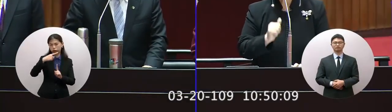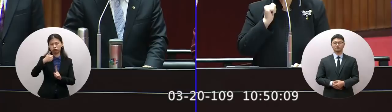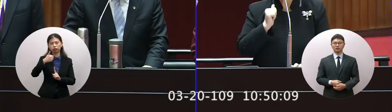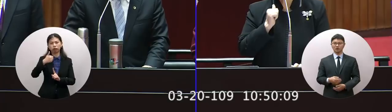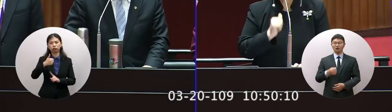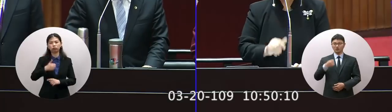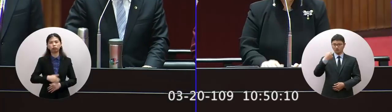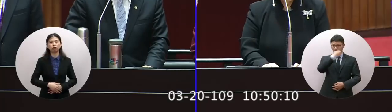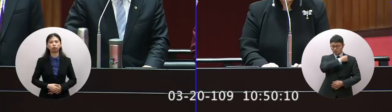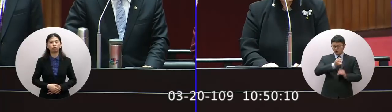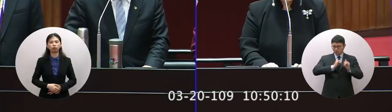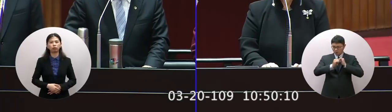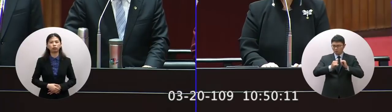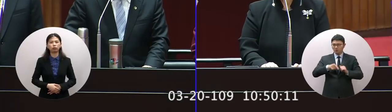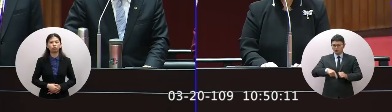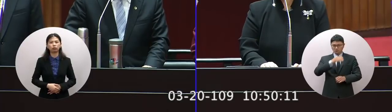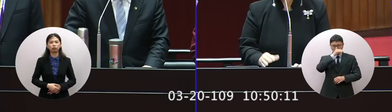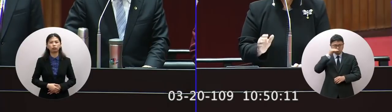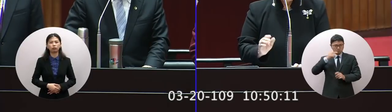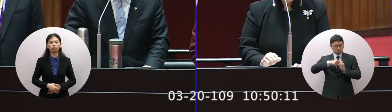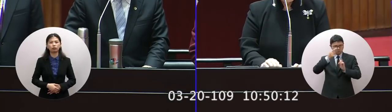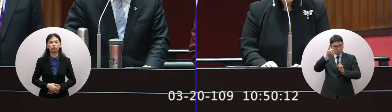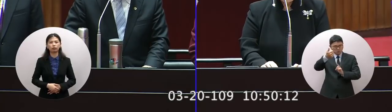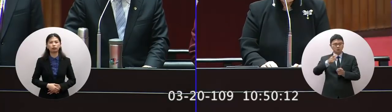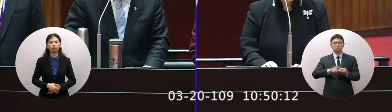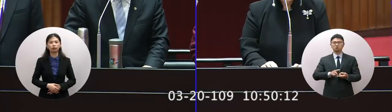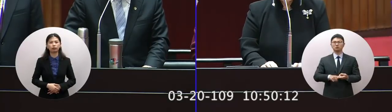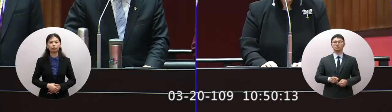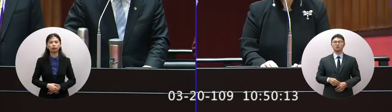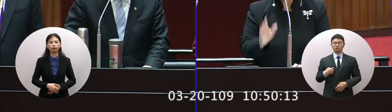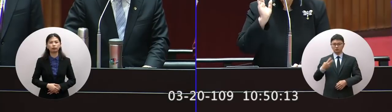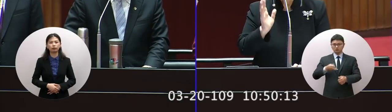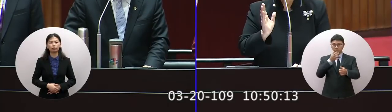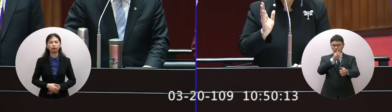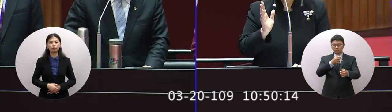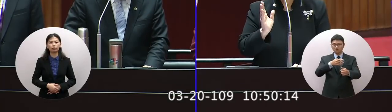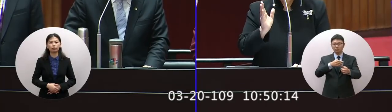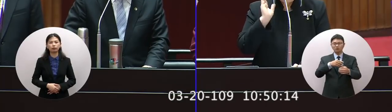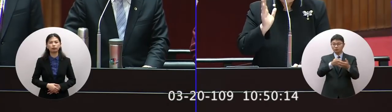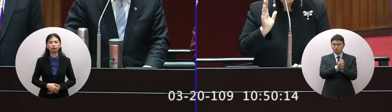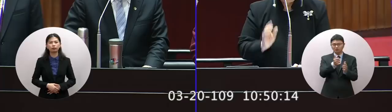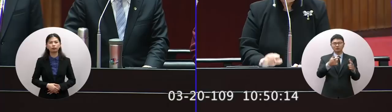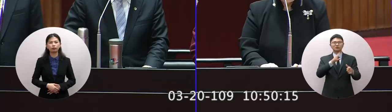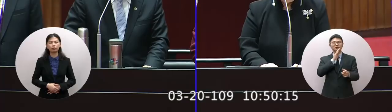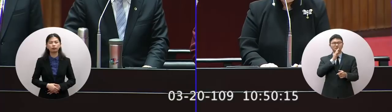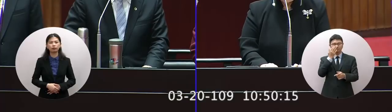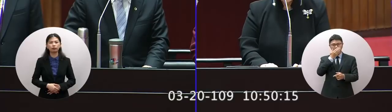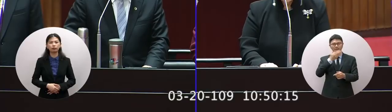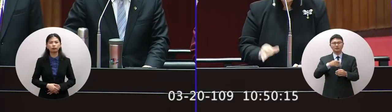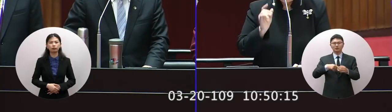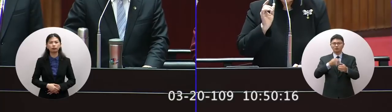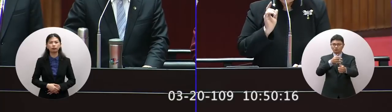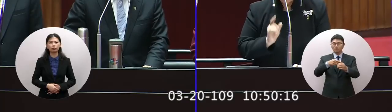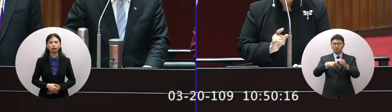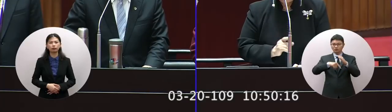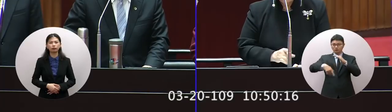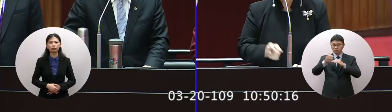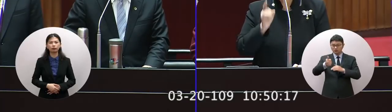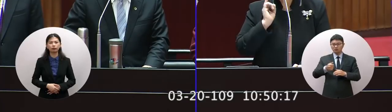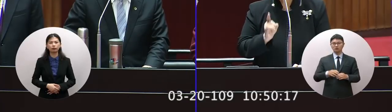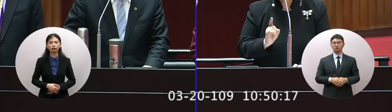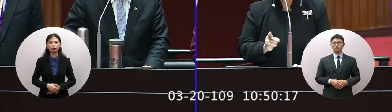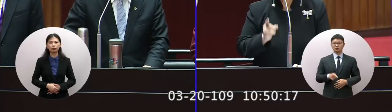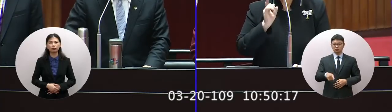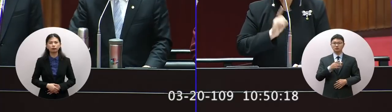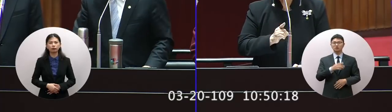人民很有居準這是科研的請問補長不請問議長請問議長長你知道世界台商